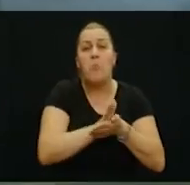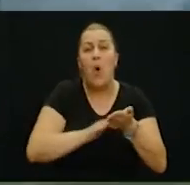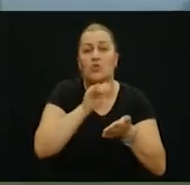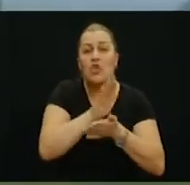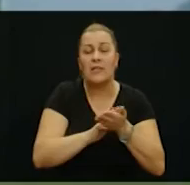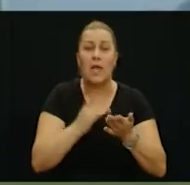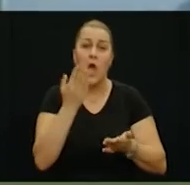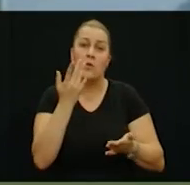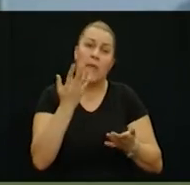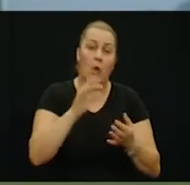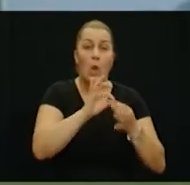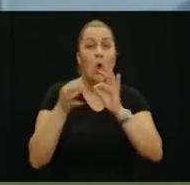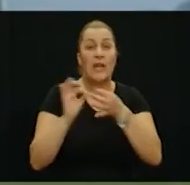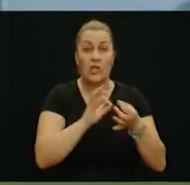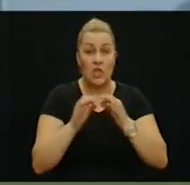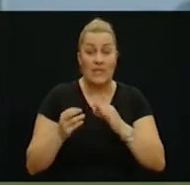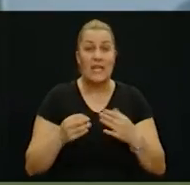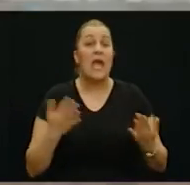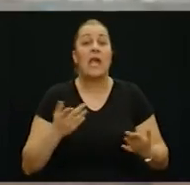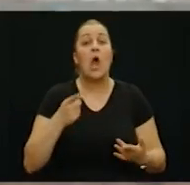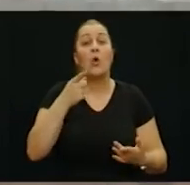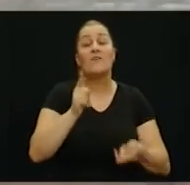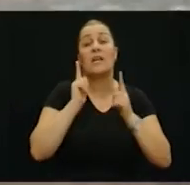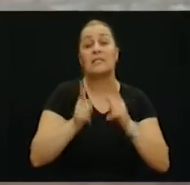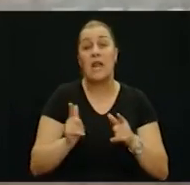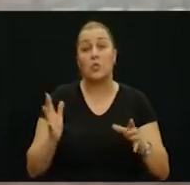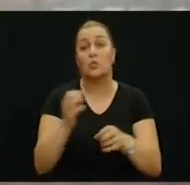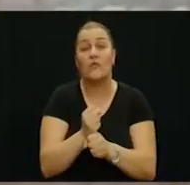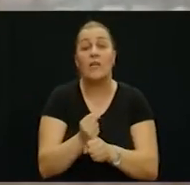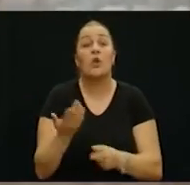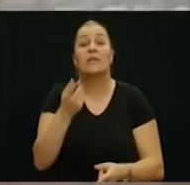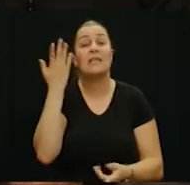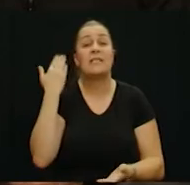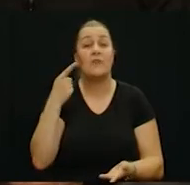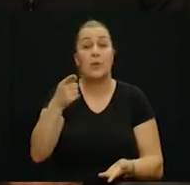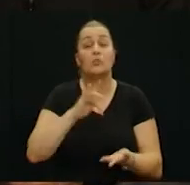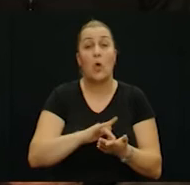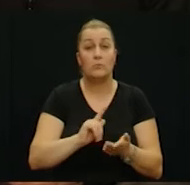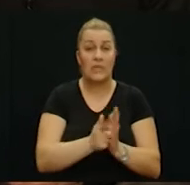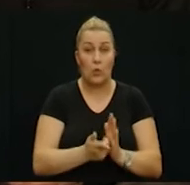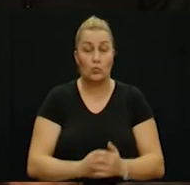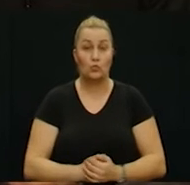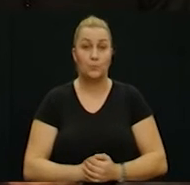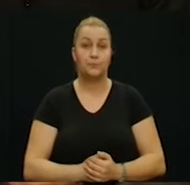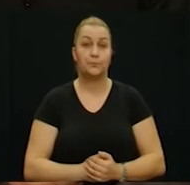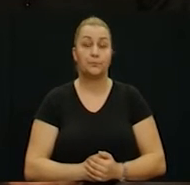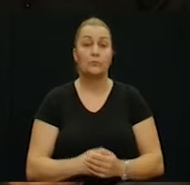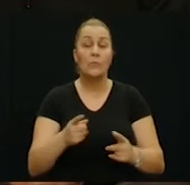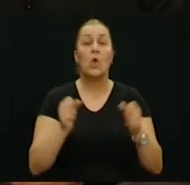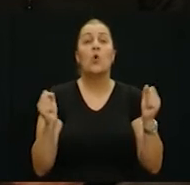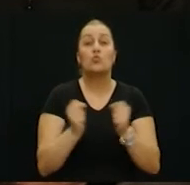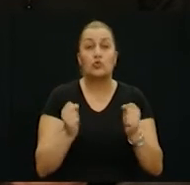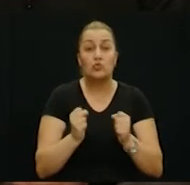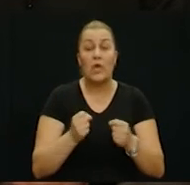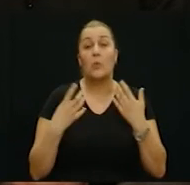početaka, možda u par rečenica, kako vas je rat zadesio, gdje ste bili u tom trenutku? Ja sam se